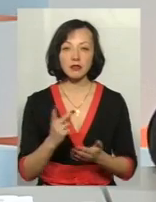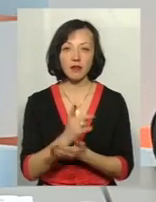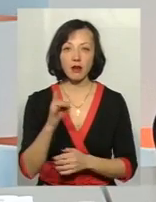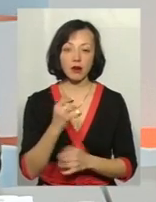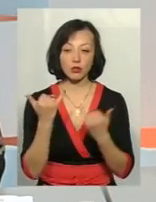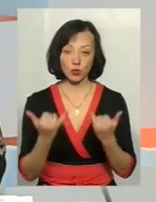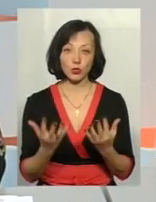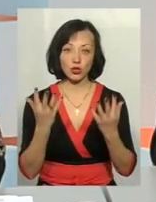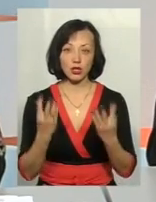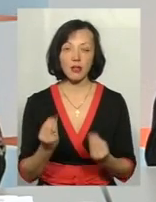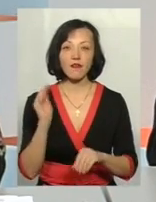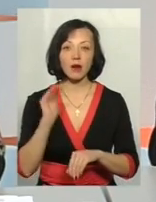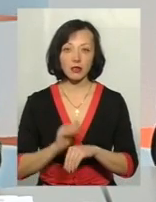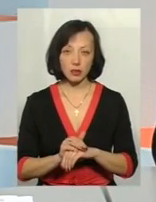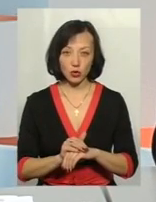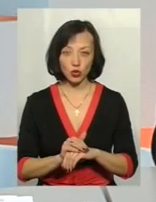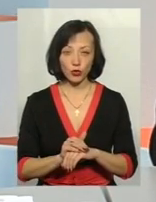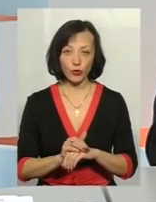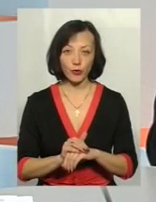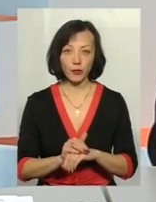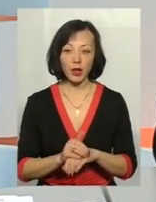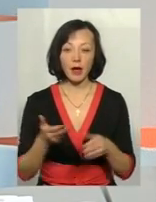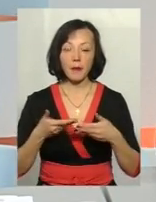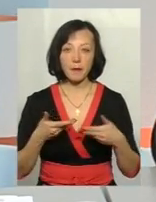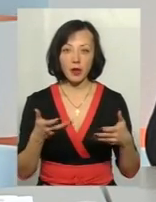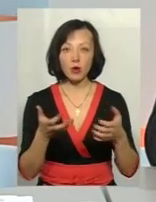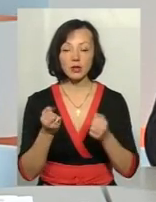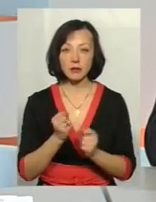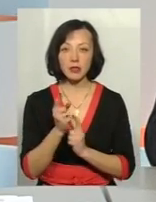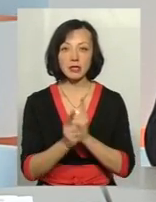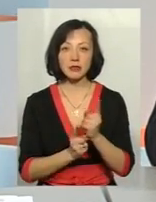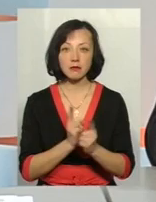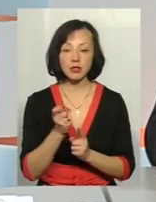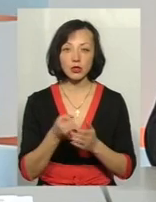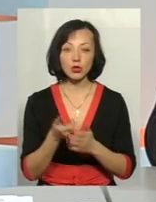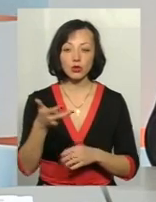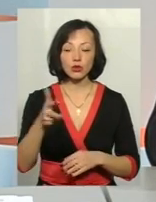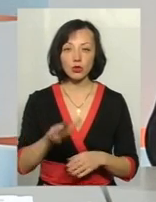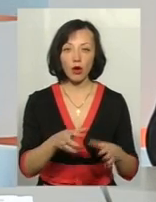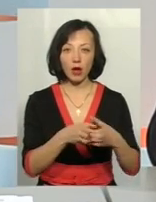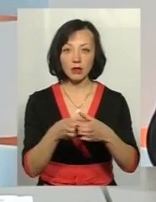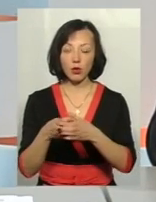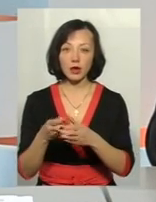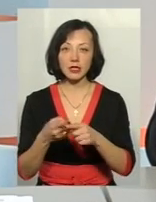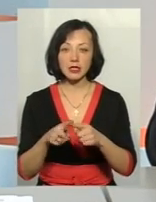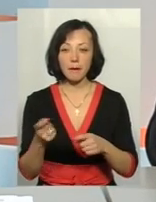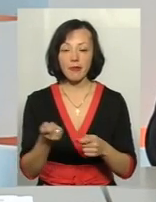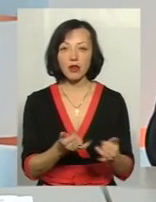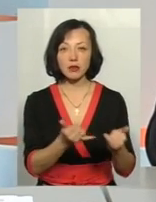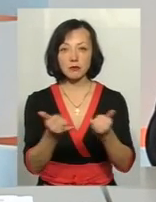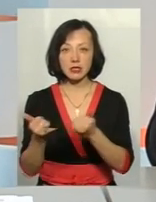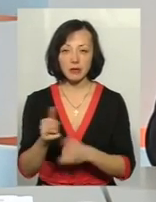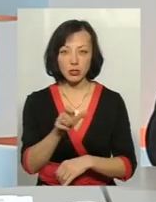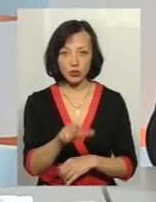на сьогоднішній день, фактично, ми отримали зміни до трьох категорій осіб. Це малозабезпечені